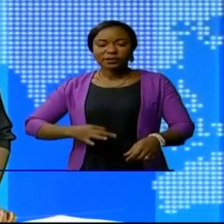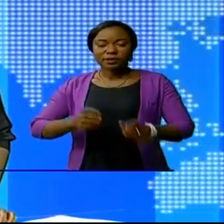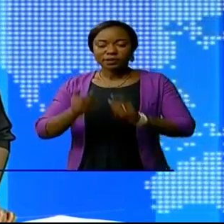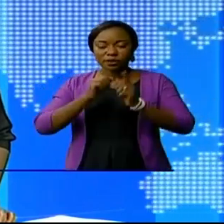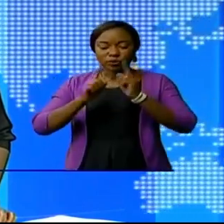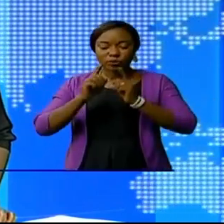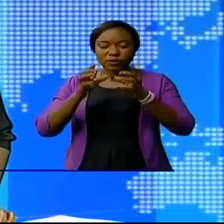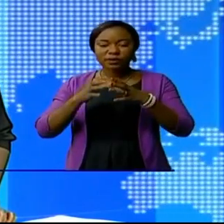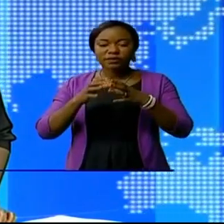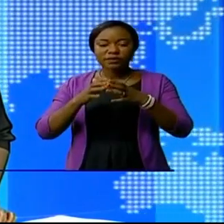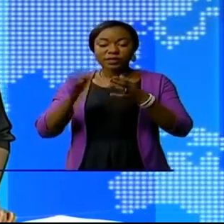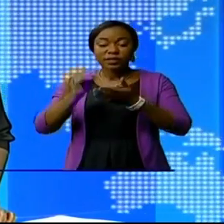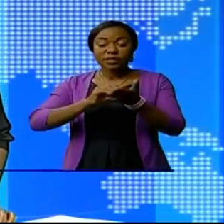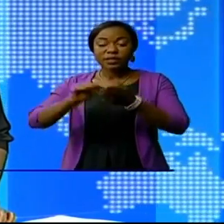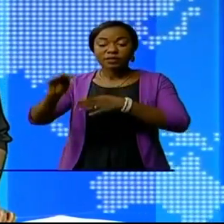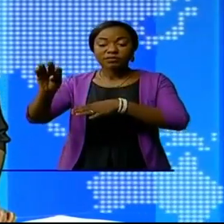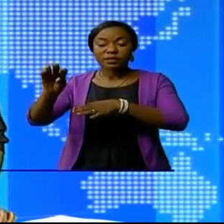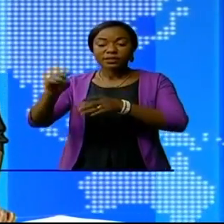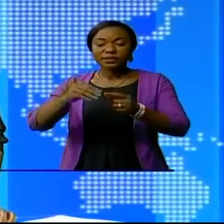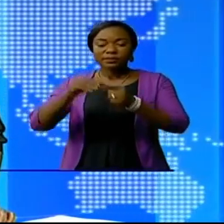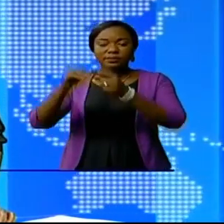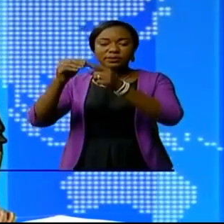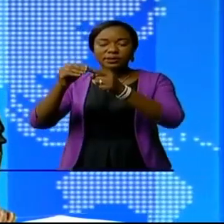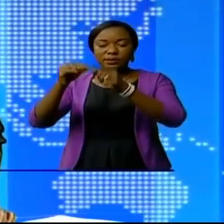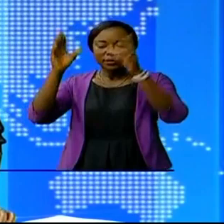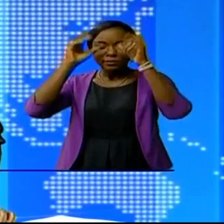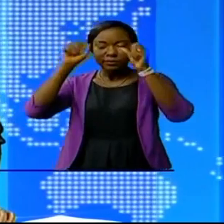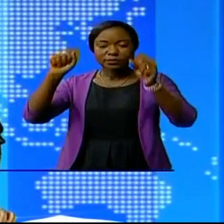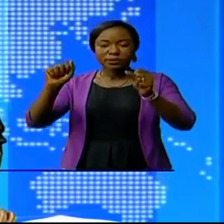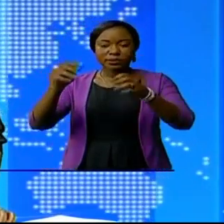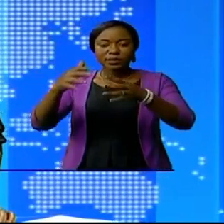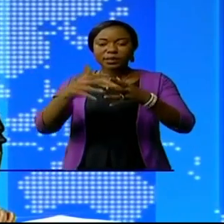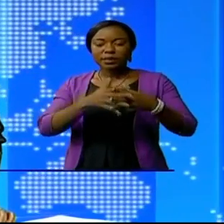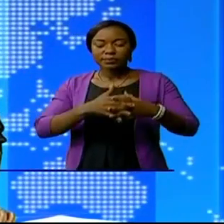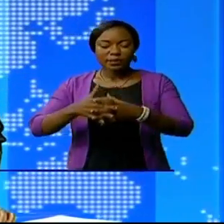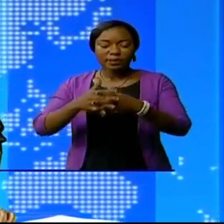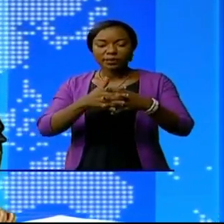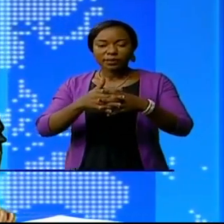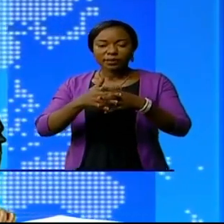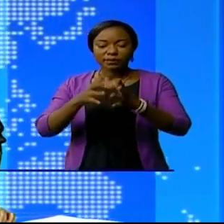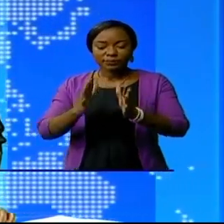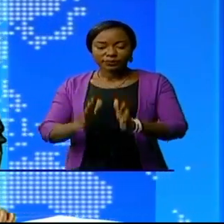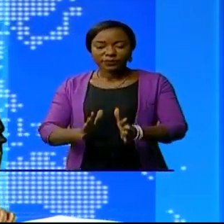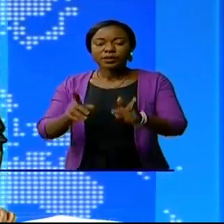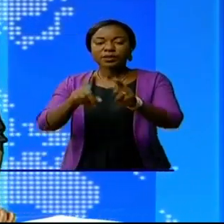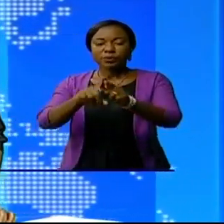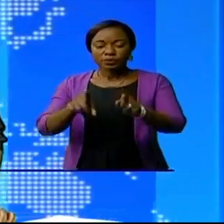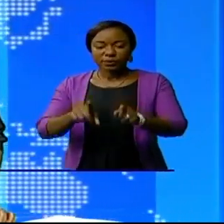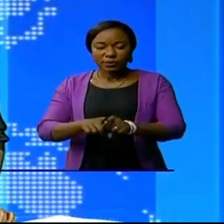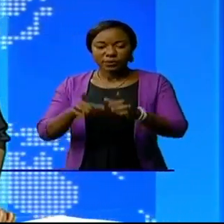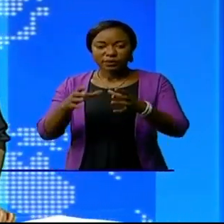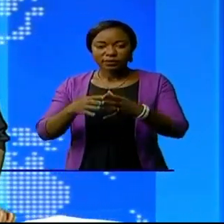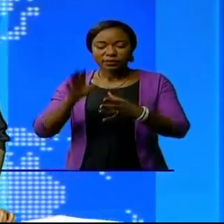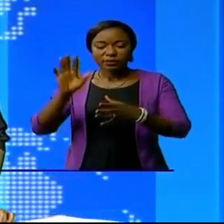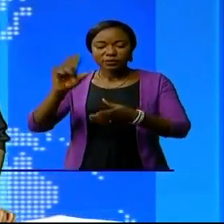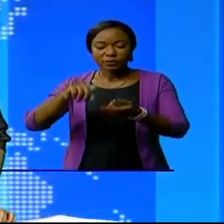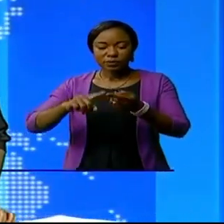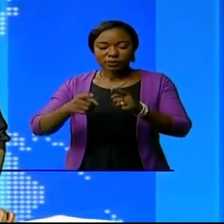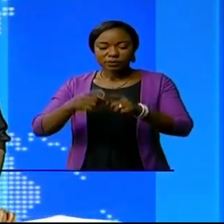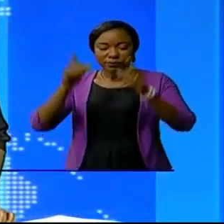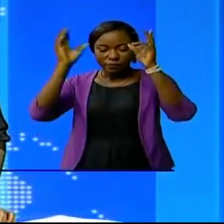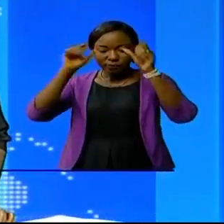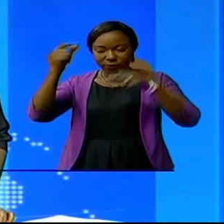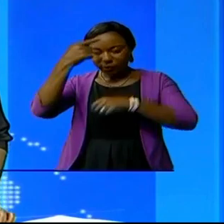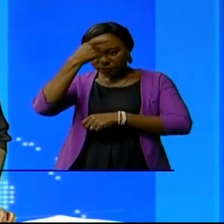avec l'envoyé spécial de Joe Biden, président américain, ainsi que son homologue du Congo